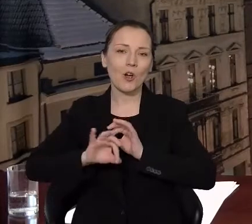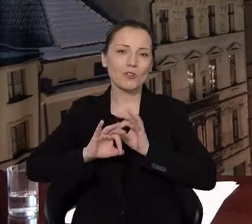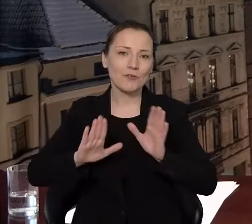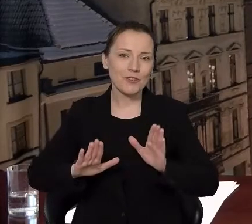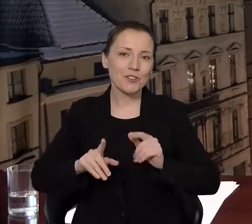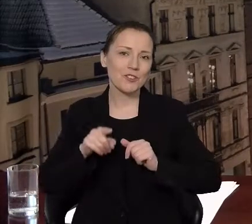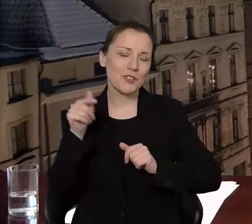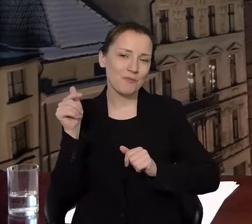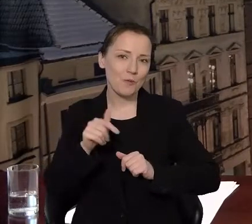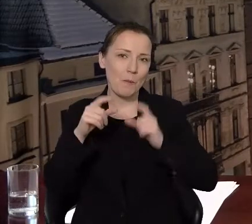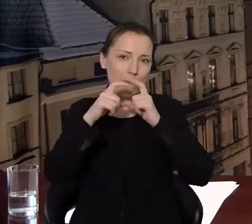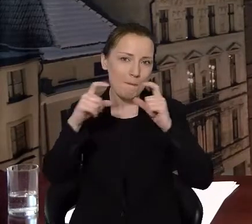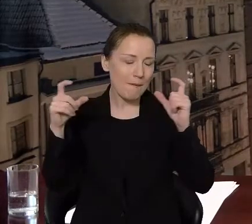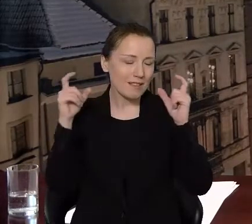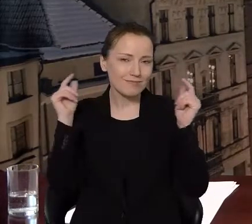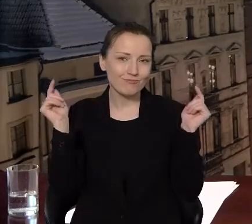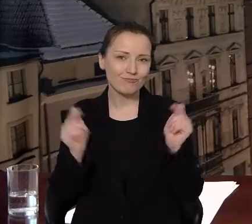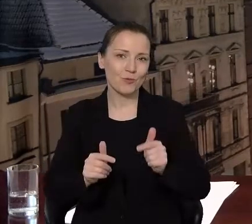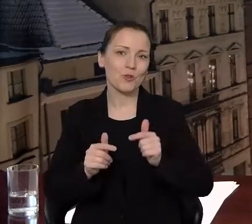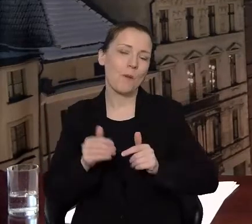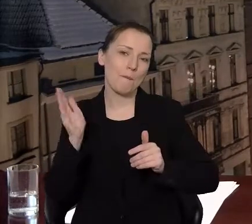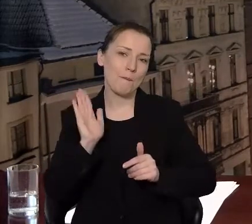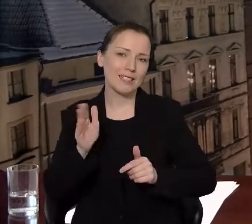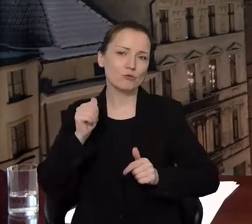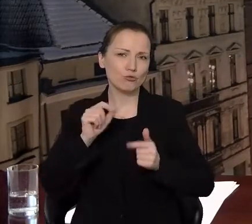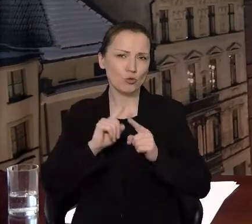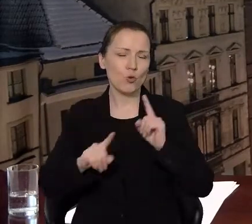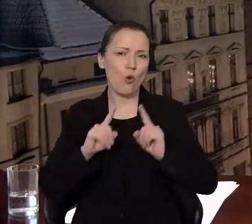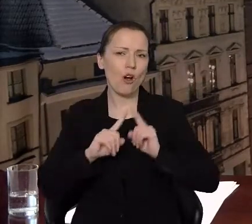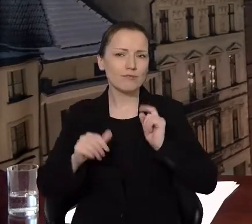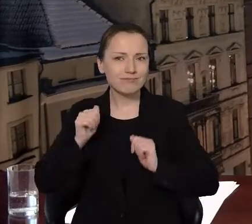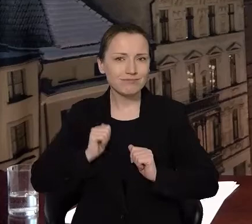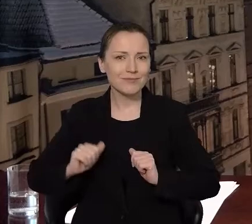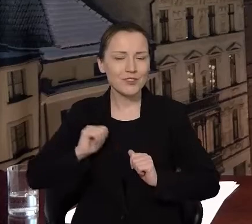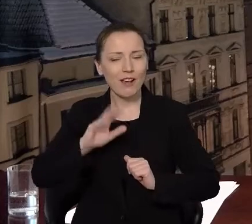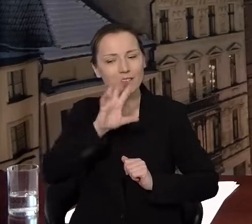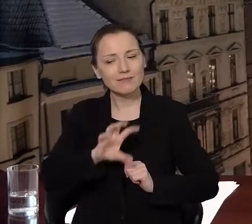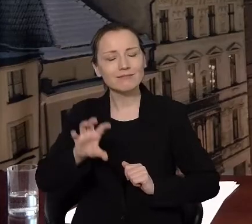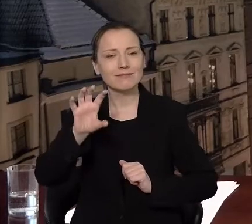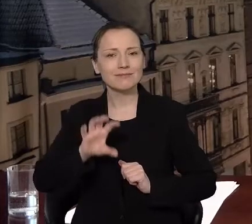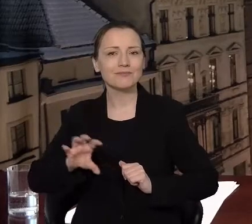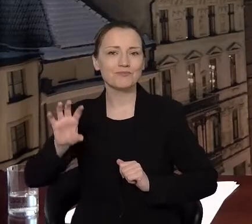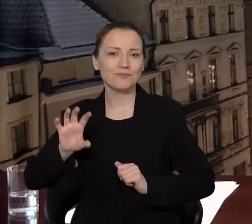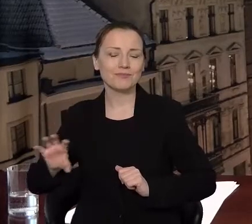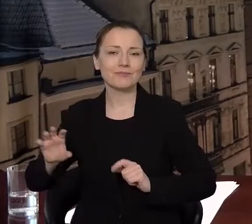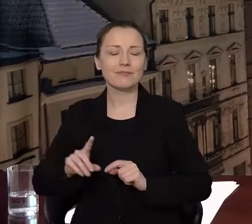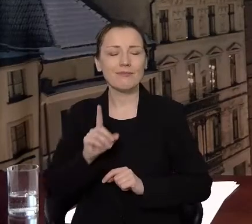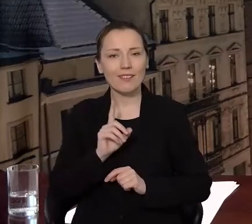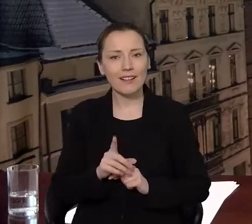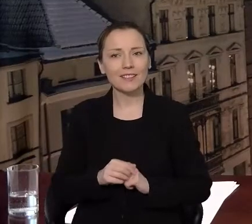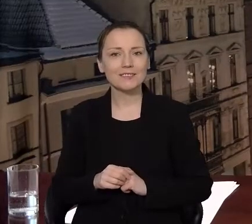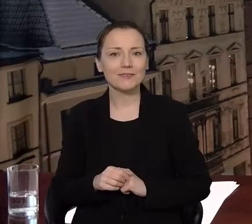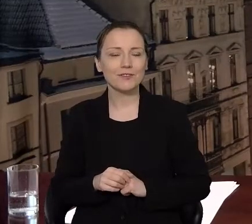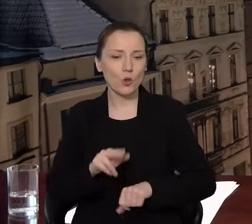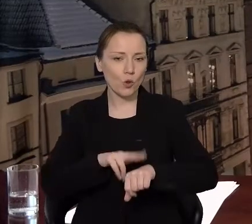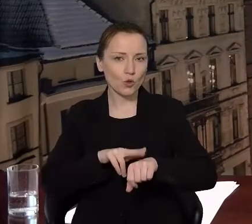konieczności zakładania maseczek, będziemy musieli trochę na obejrzenie tych atrakcji poczekać. Natomiast od